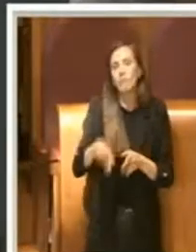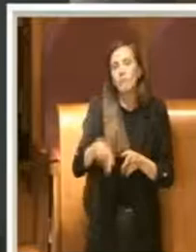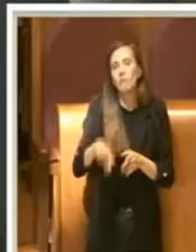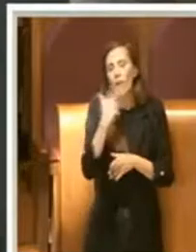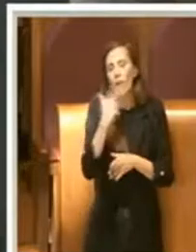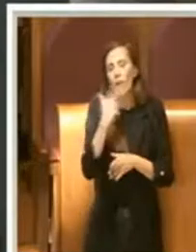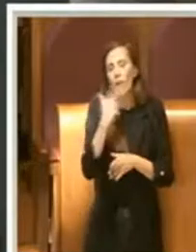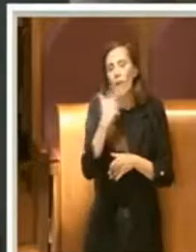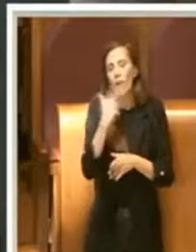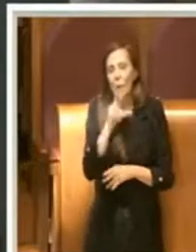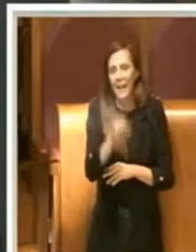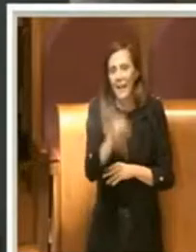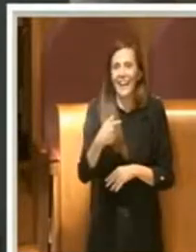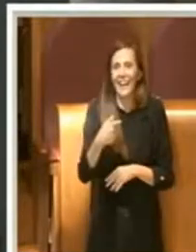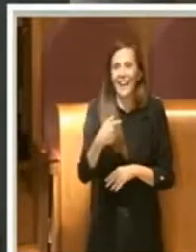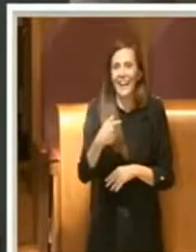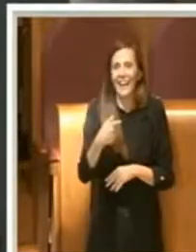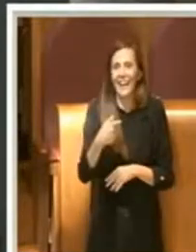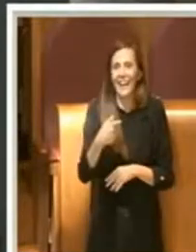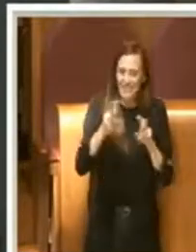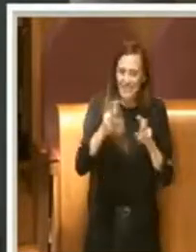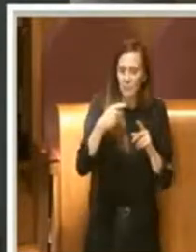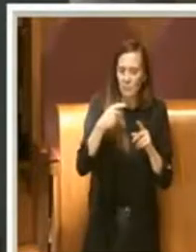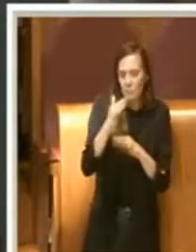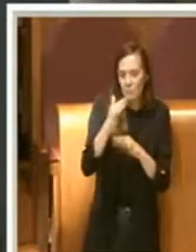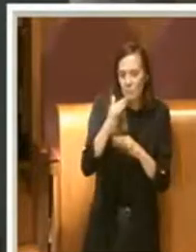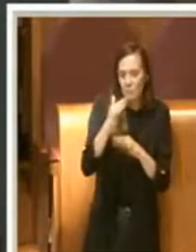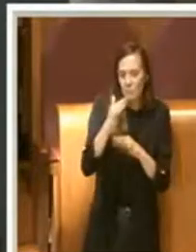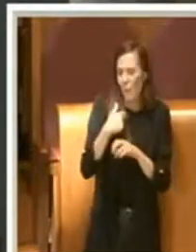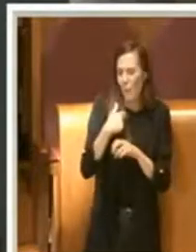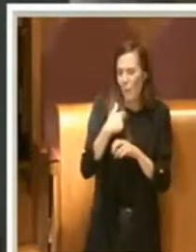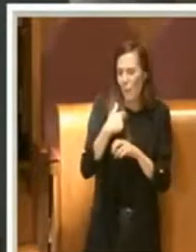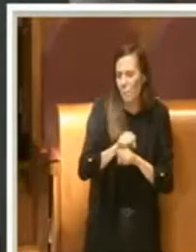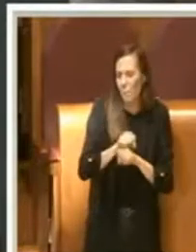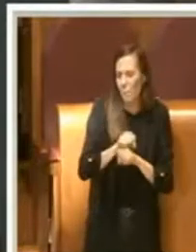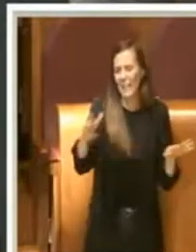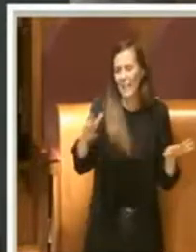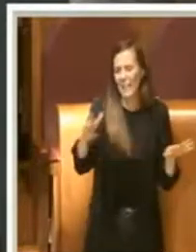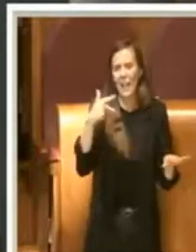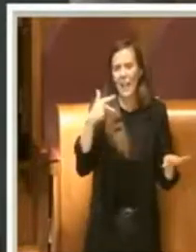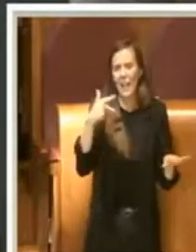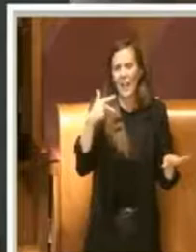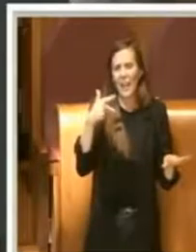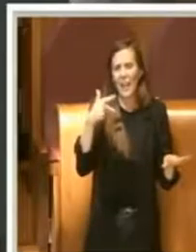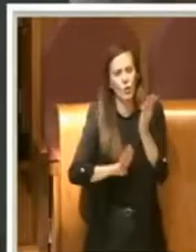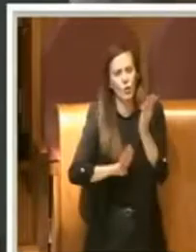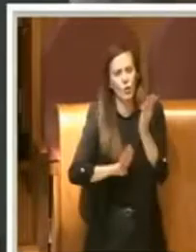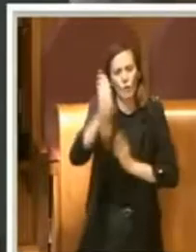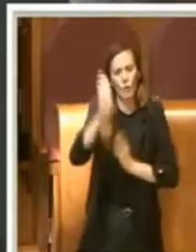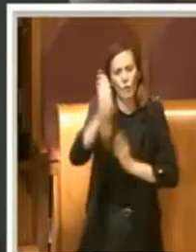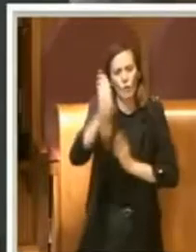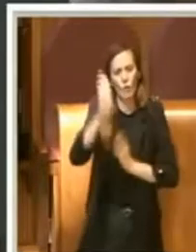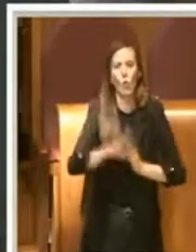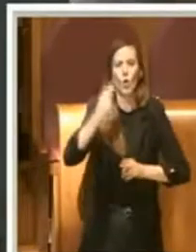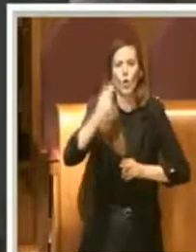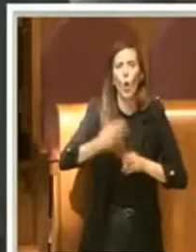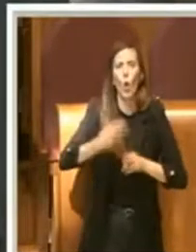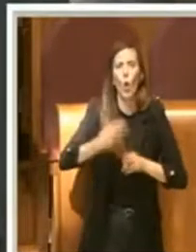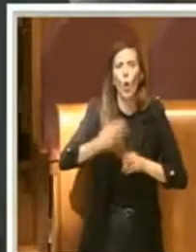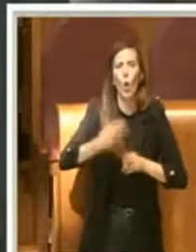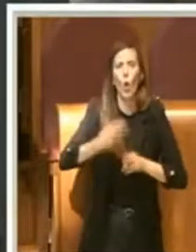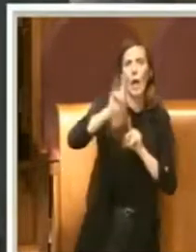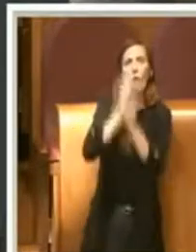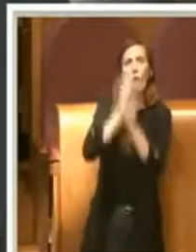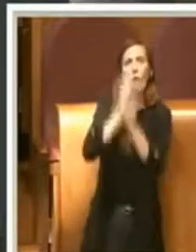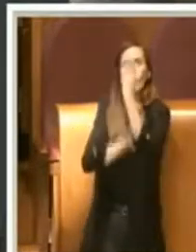ha fatto molto riflettere, perché assistiamo in continuazione sui media confronti tra Roma e Milano,